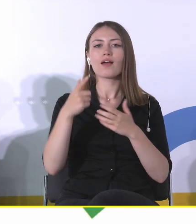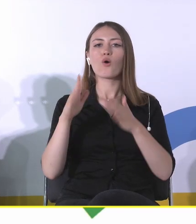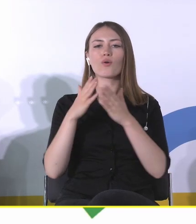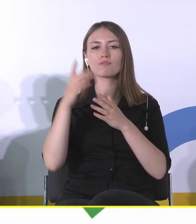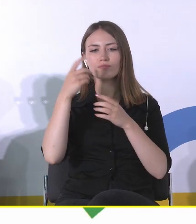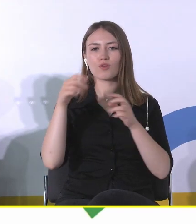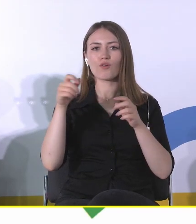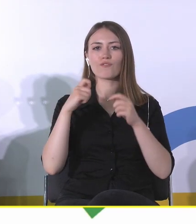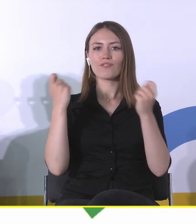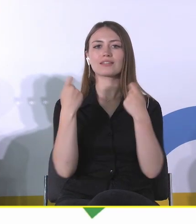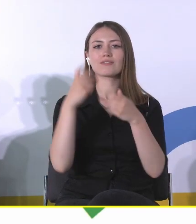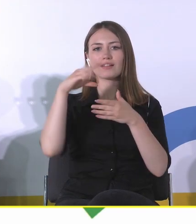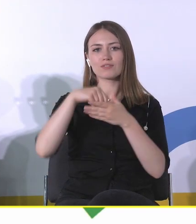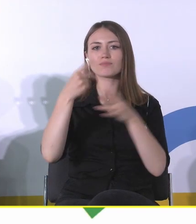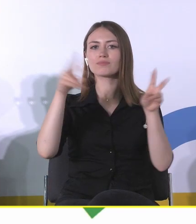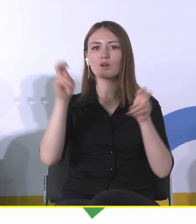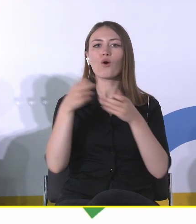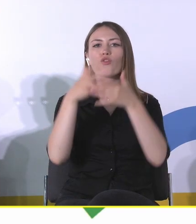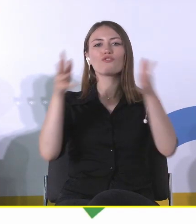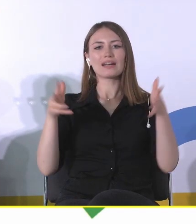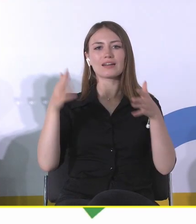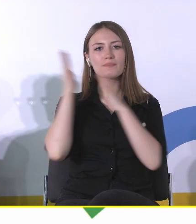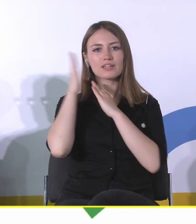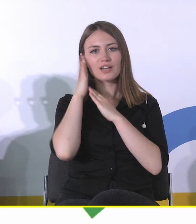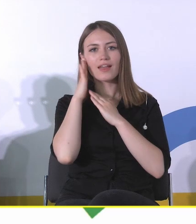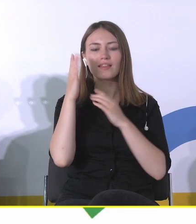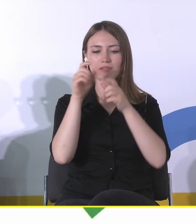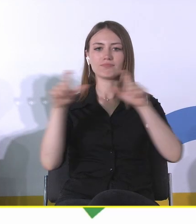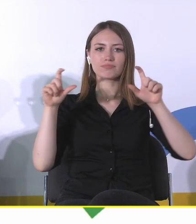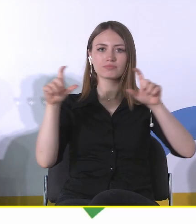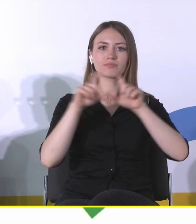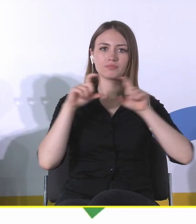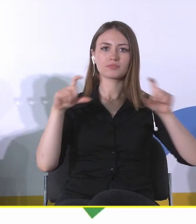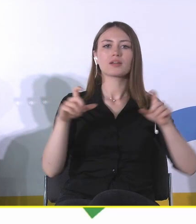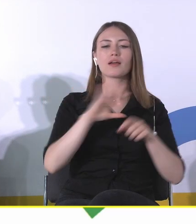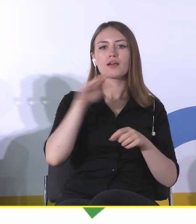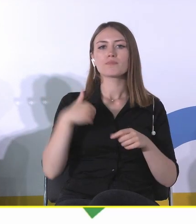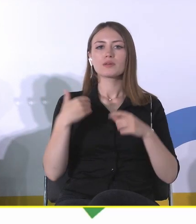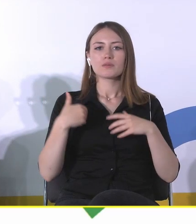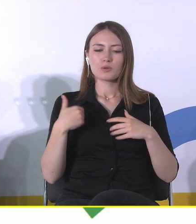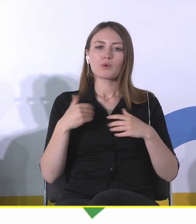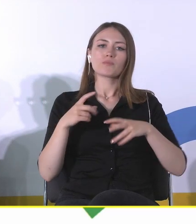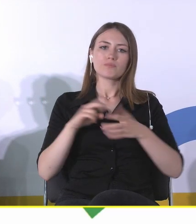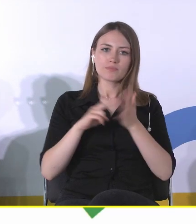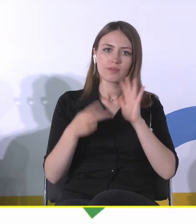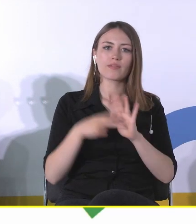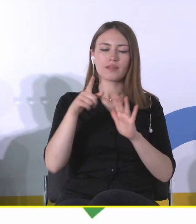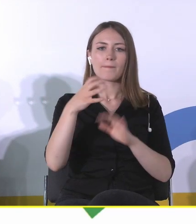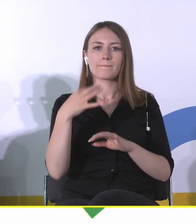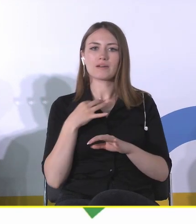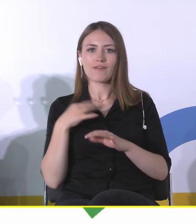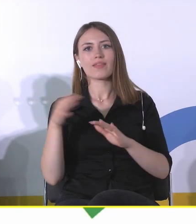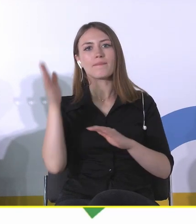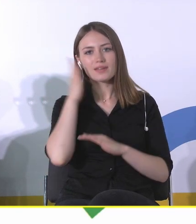geneza wynikała właśnie z tego, gdzie próbaliśmy wychodzić od prywatnych mieszkań i prywatnych przeżyć prywatnych historii, które później okazywały